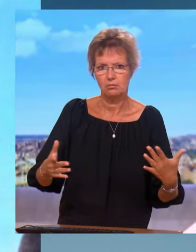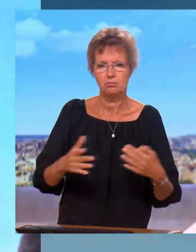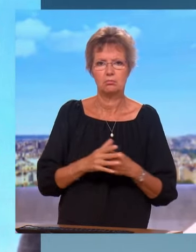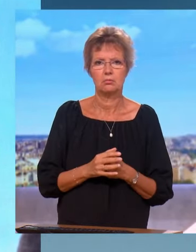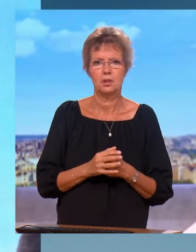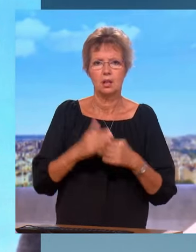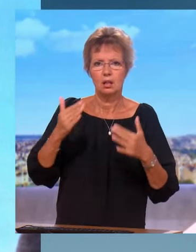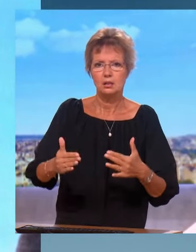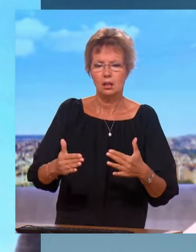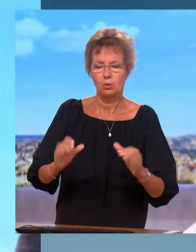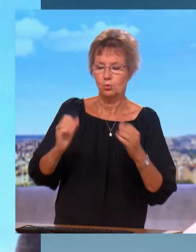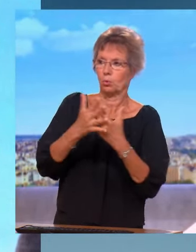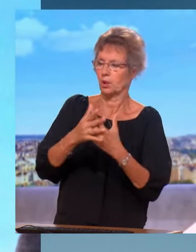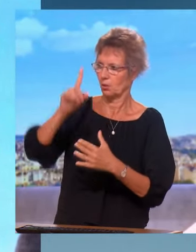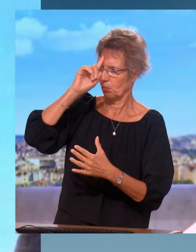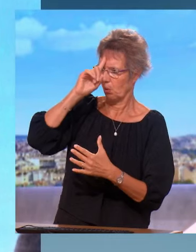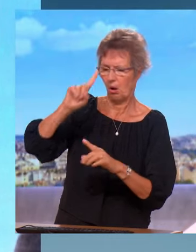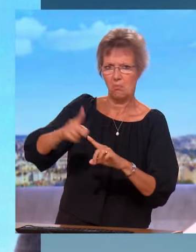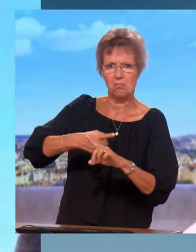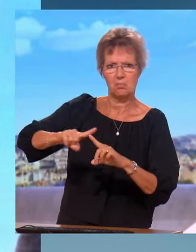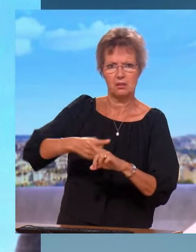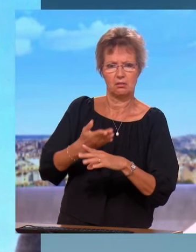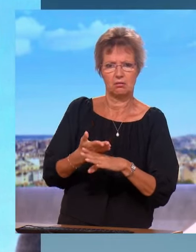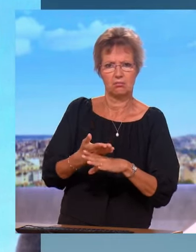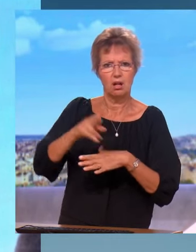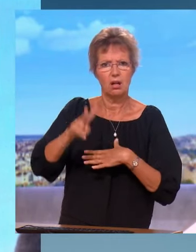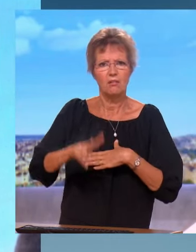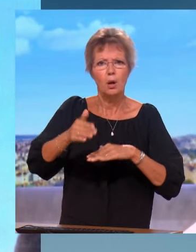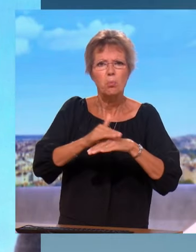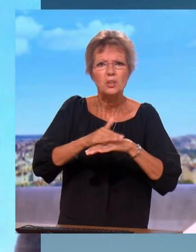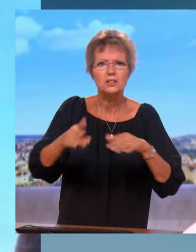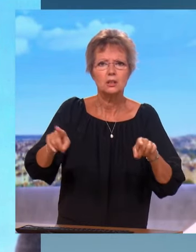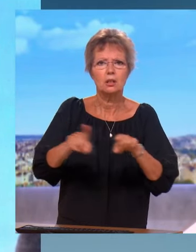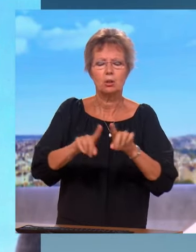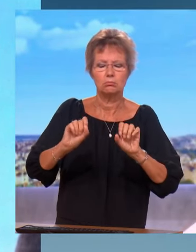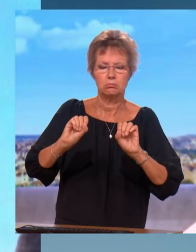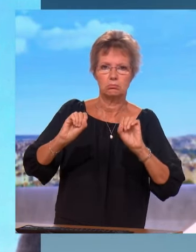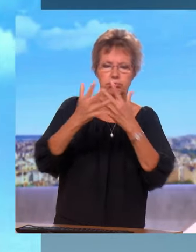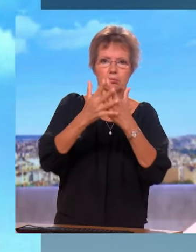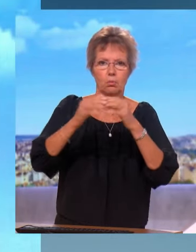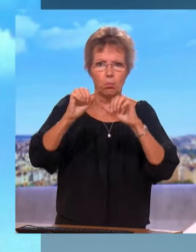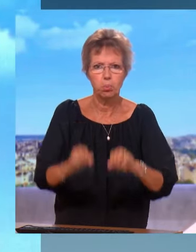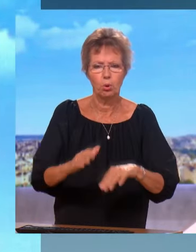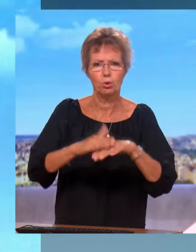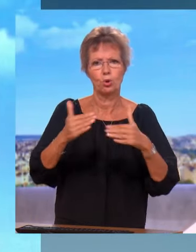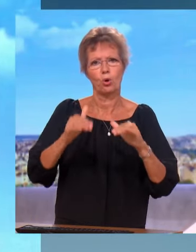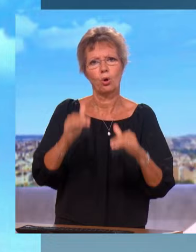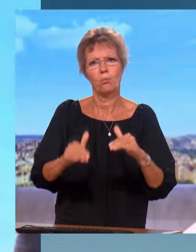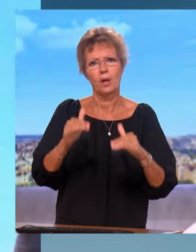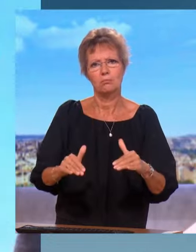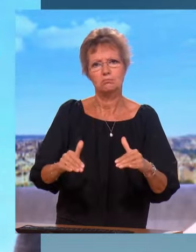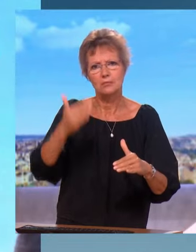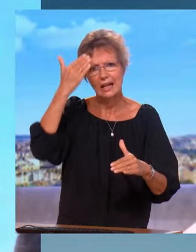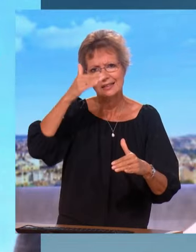voir venir les choses. Je sais qu a beaucoup d'imprévisibilité dans la politique, dans les relations internationales. Et dans cette zone de l'Afrique. Mais quand même, que là,